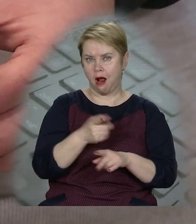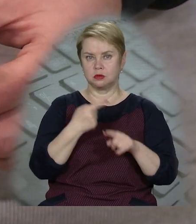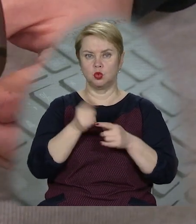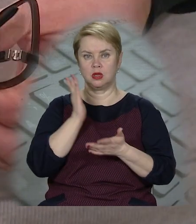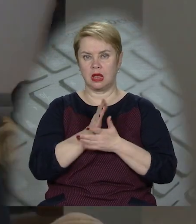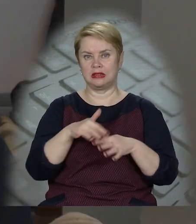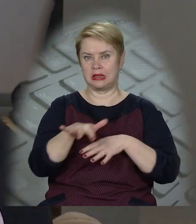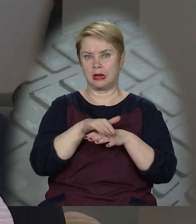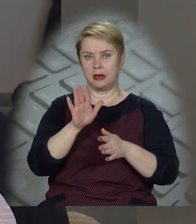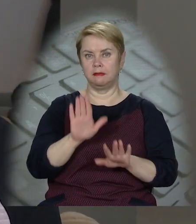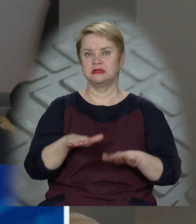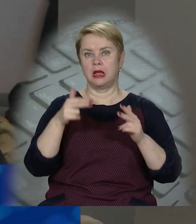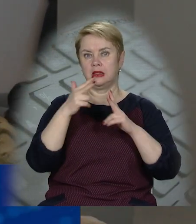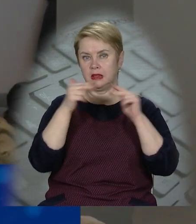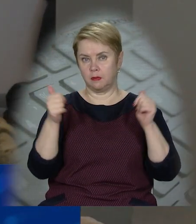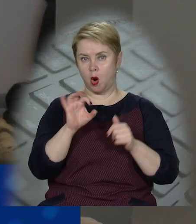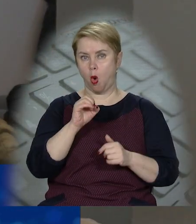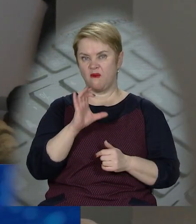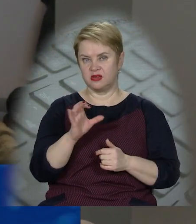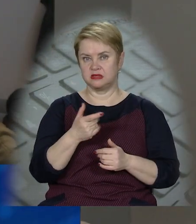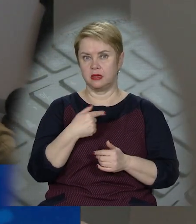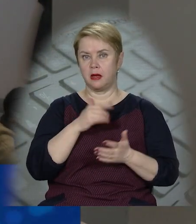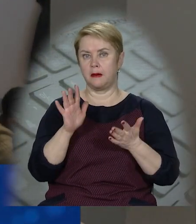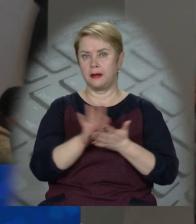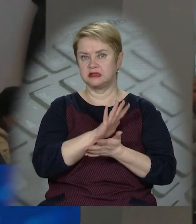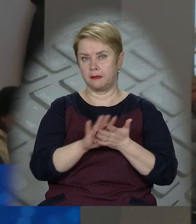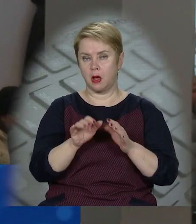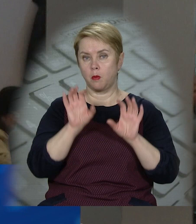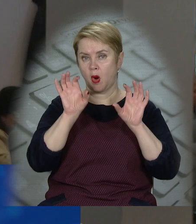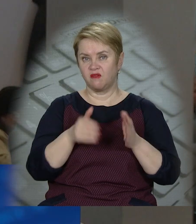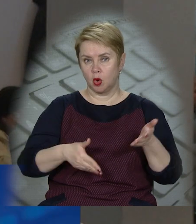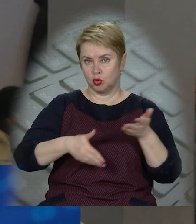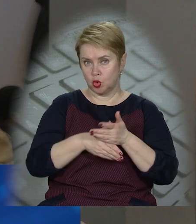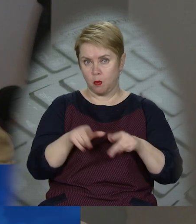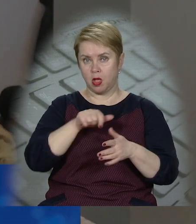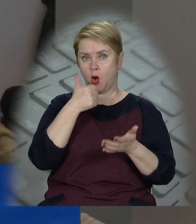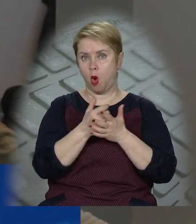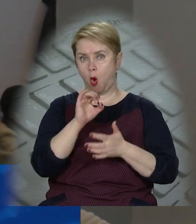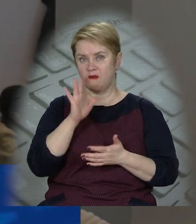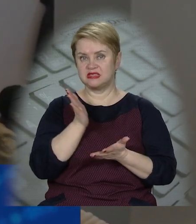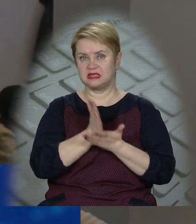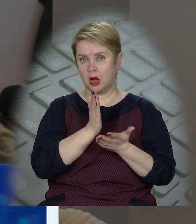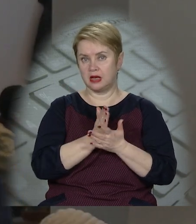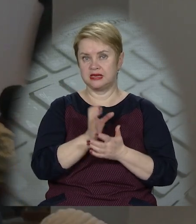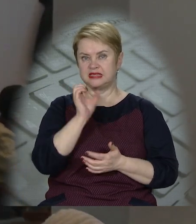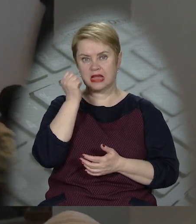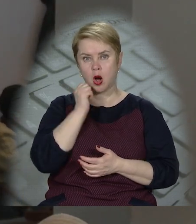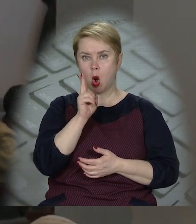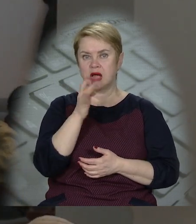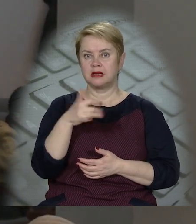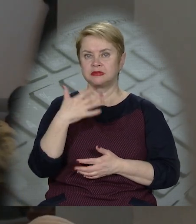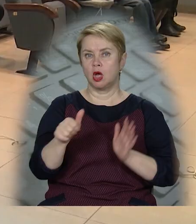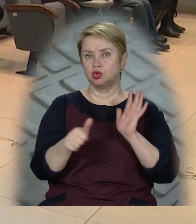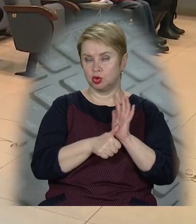нас є на території міста Дніпро офіси безоплатної правової допомоги. Є головний офіс, який знаходиться на Старокозацькій,